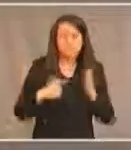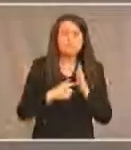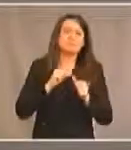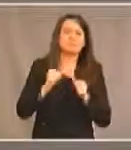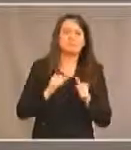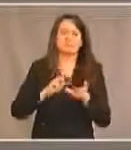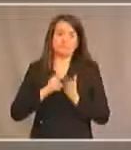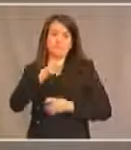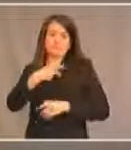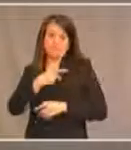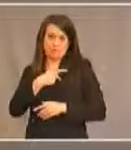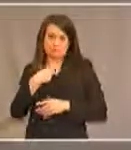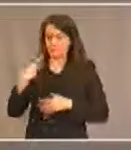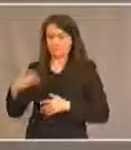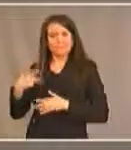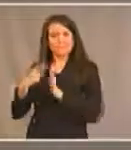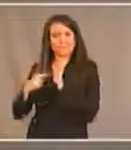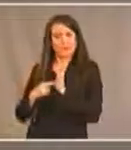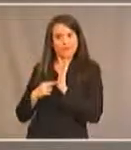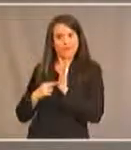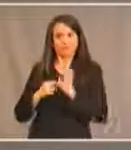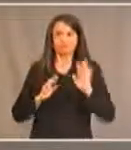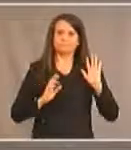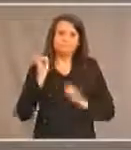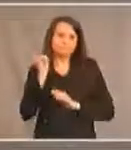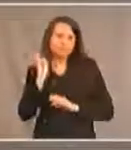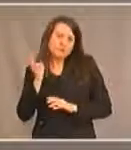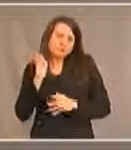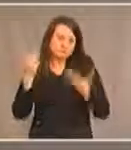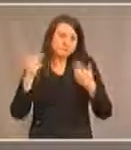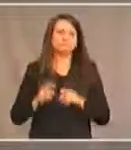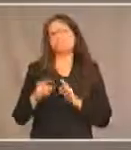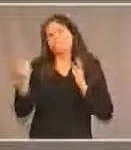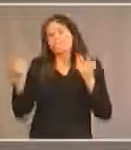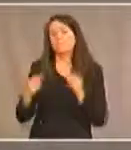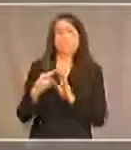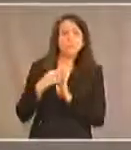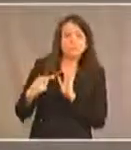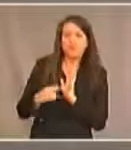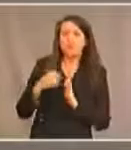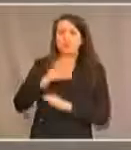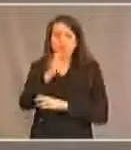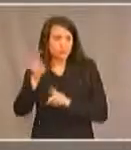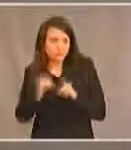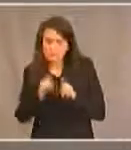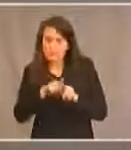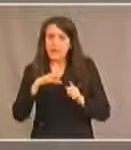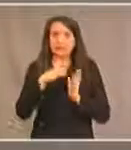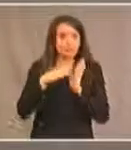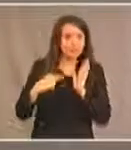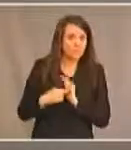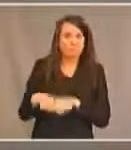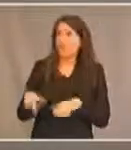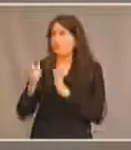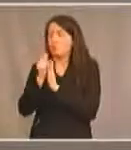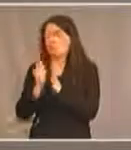provinces réglementent le transport, le gouvernement du Canada réglemente le transport aussi. il y des lois